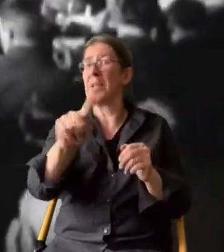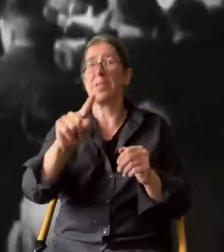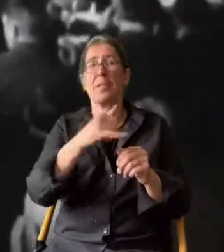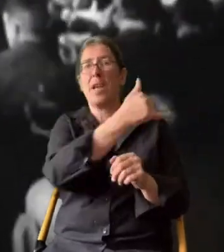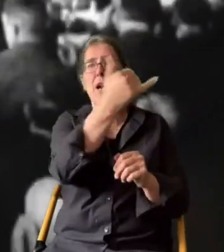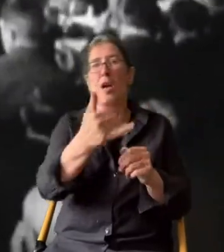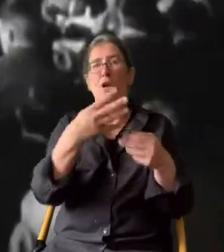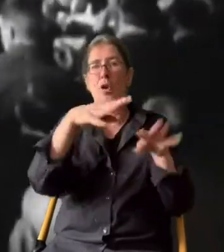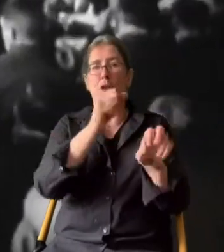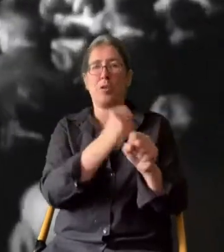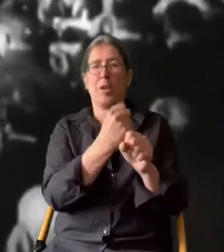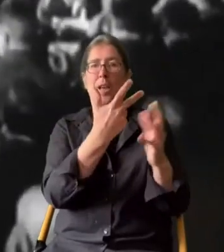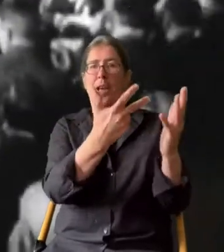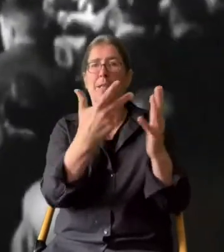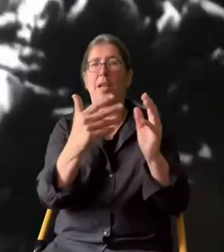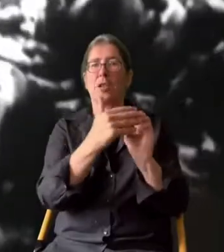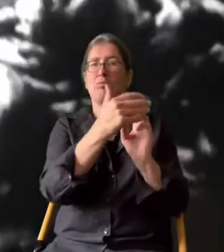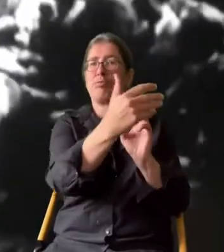1988.